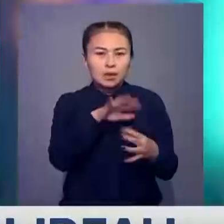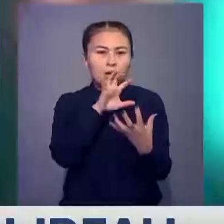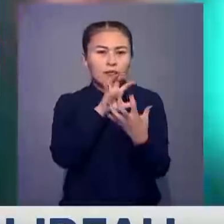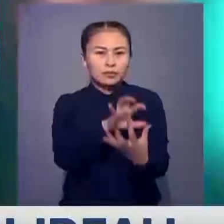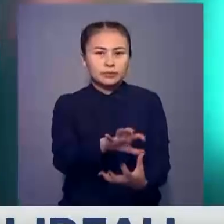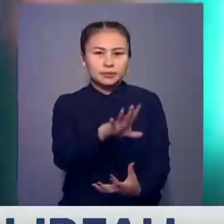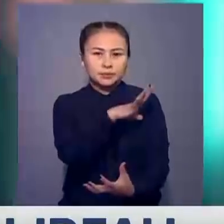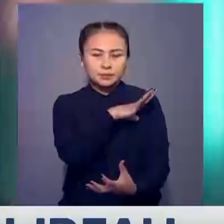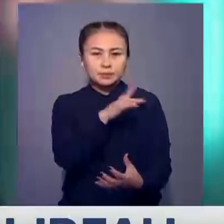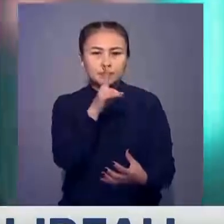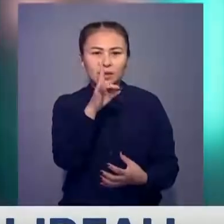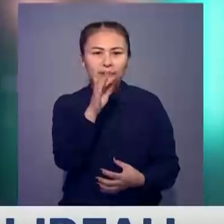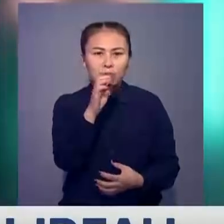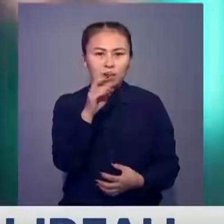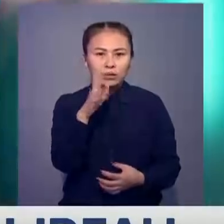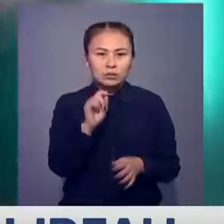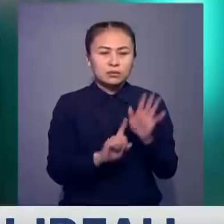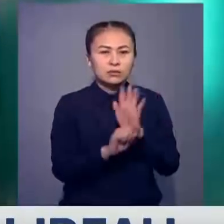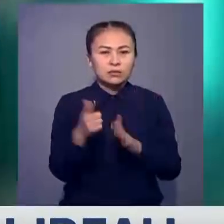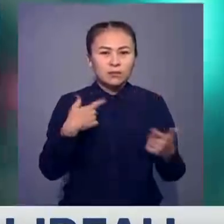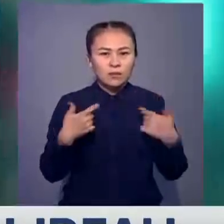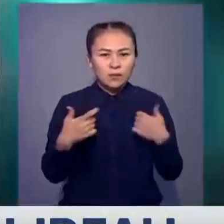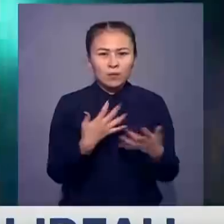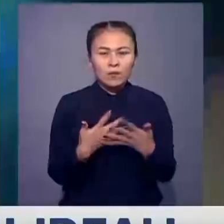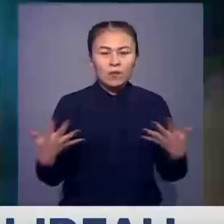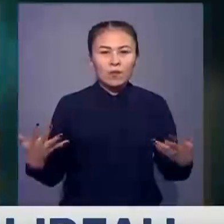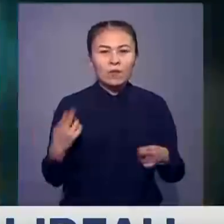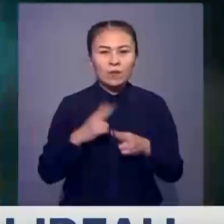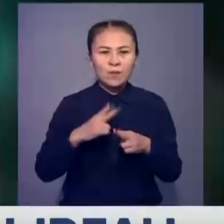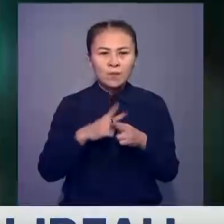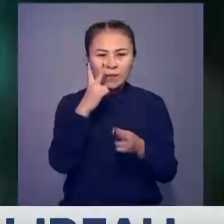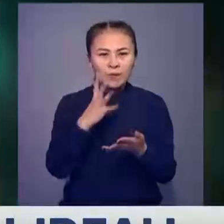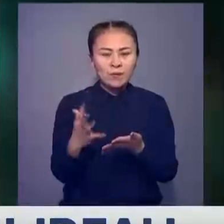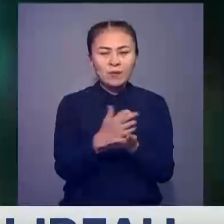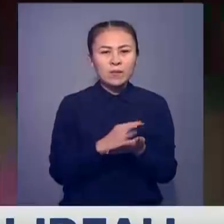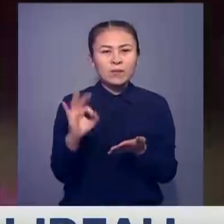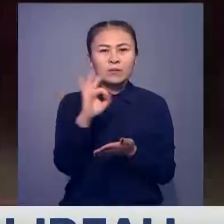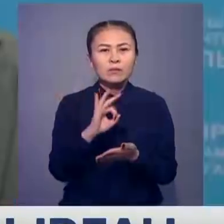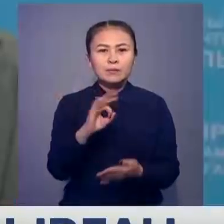полициялер автобус үшінде пневматикалық қаруларды қолданылатын метал шарларын тапты.